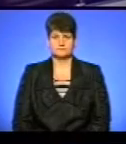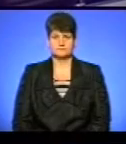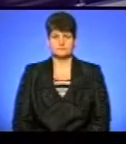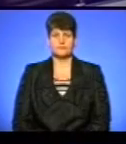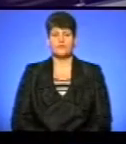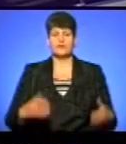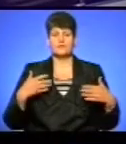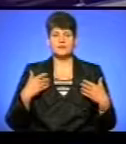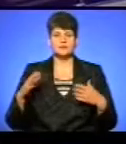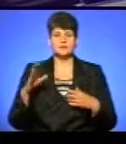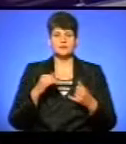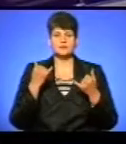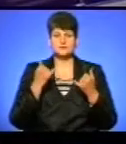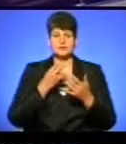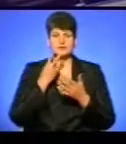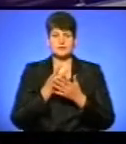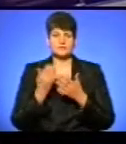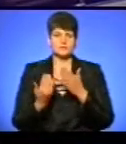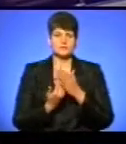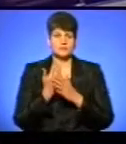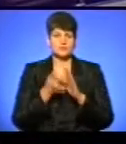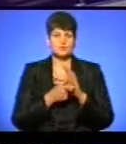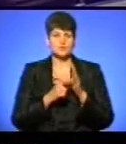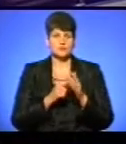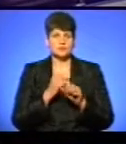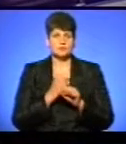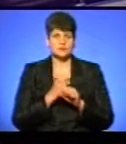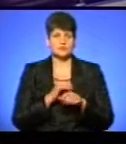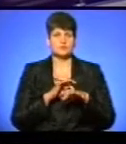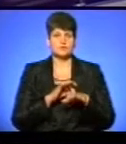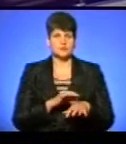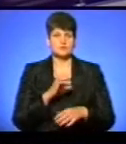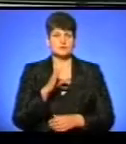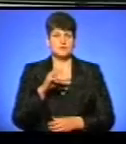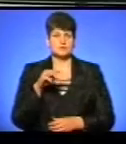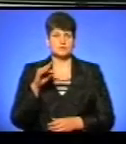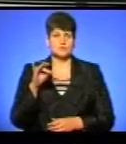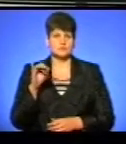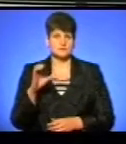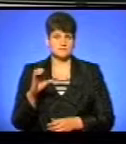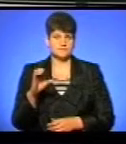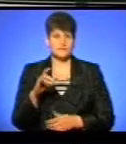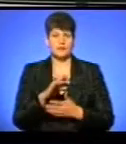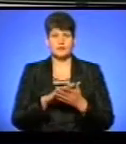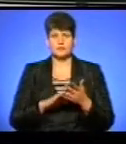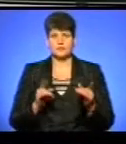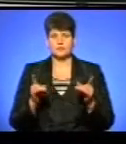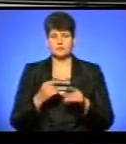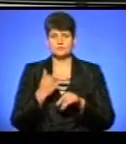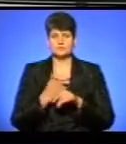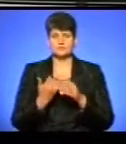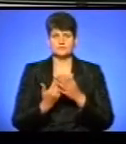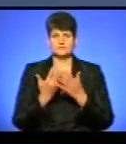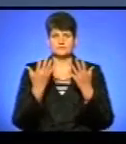Вітаю всіх, хто зараз з нами. Ви дивитесь новини. У студії працює ведуча Соломія Струс. І далі коротко про головні події дня.